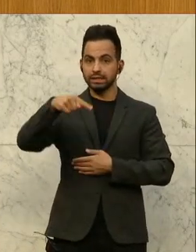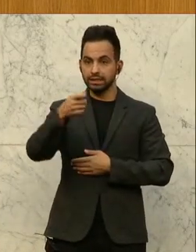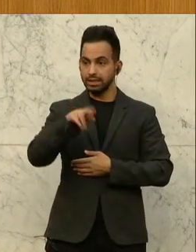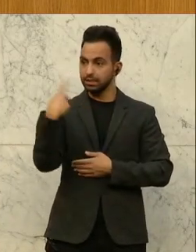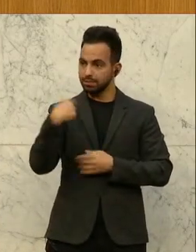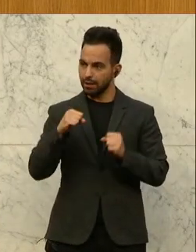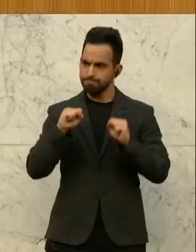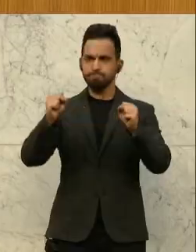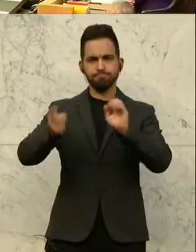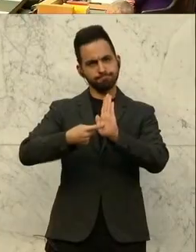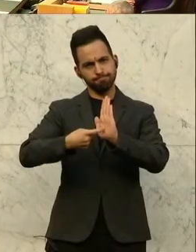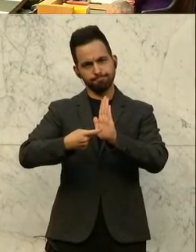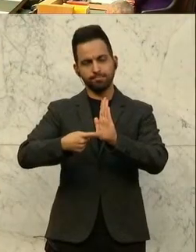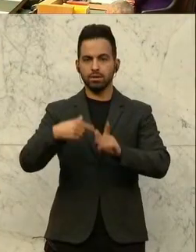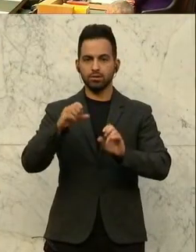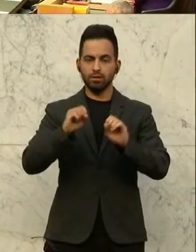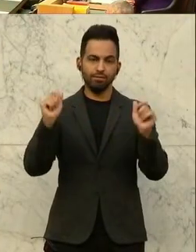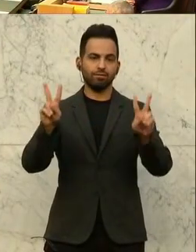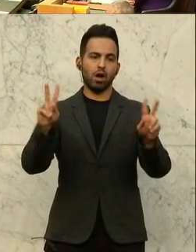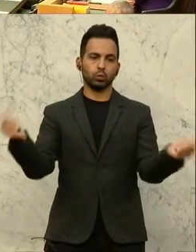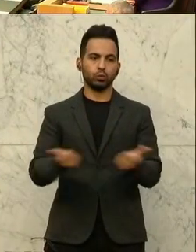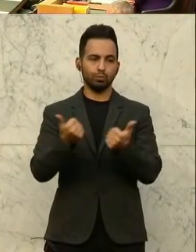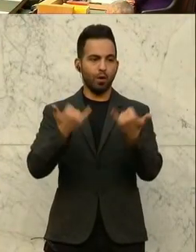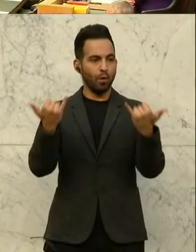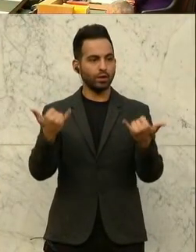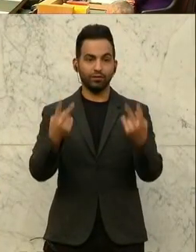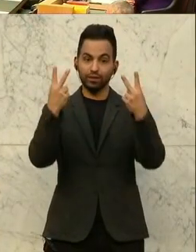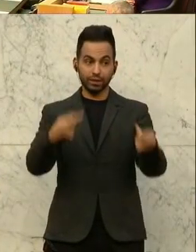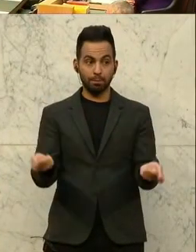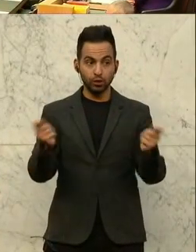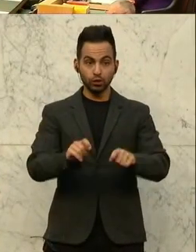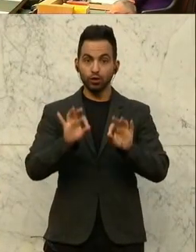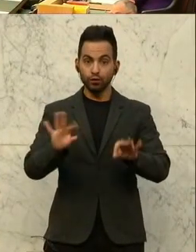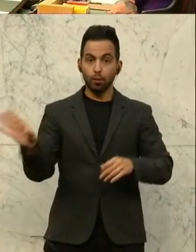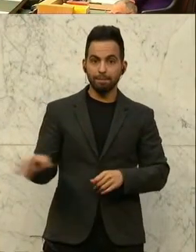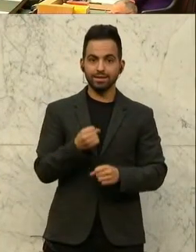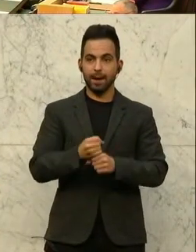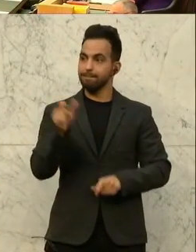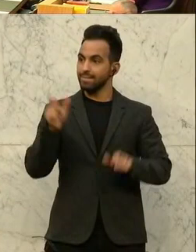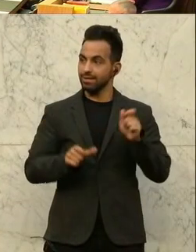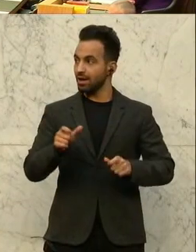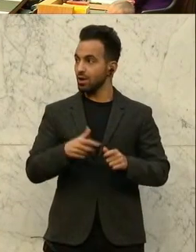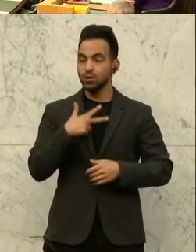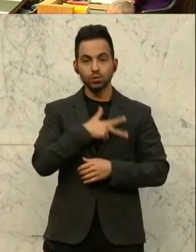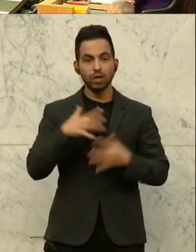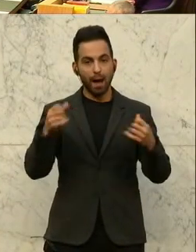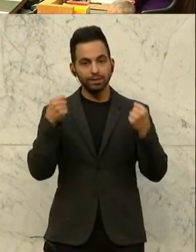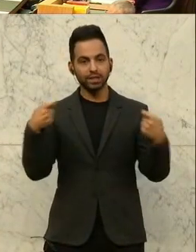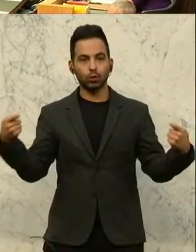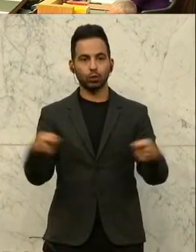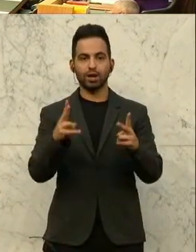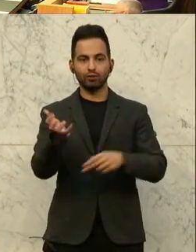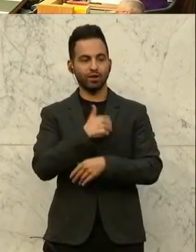vehement dahinter. Und es ist super, dass wir heute, wie gesagt, einen wichtigen Beschluss für unsere Mitarbeiterinnen zur sozialen Absicherung schaffen.